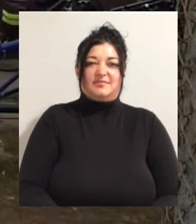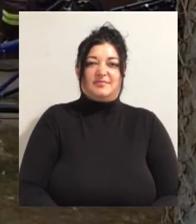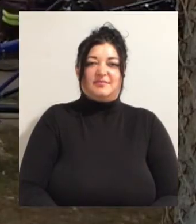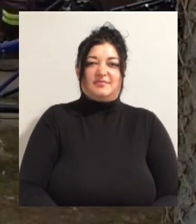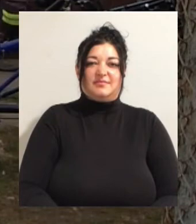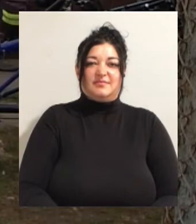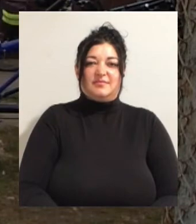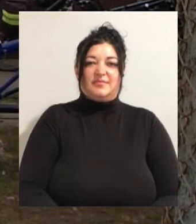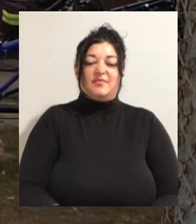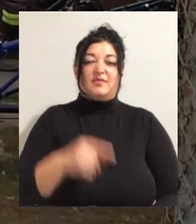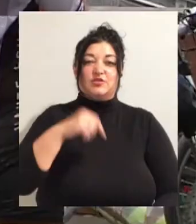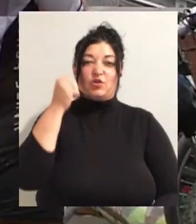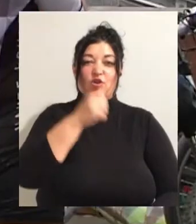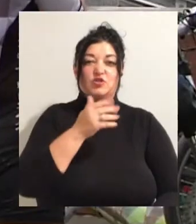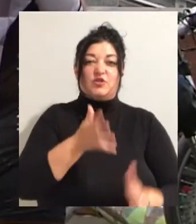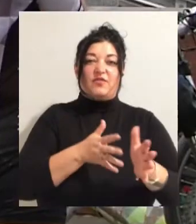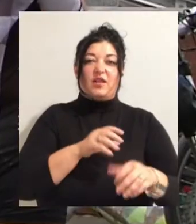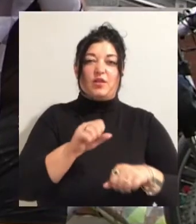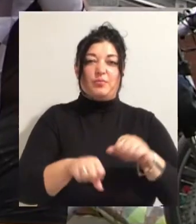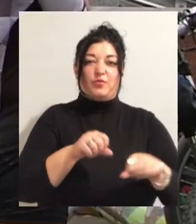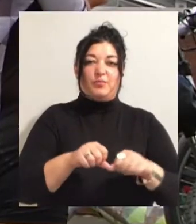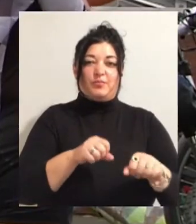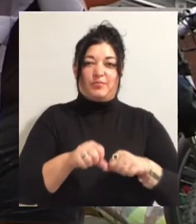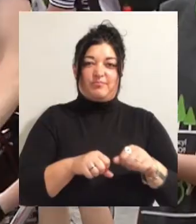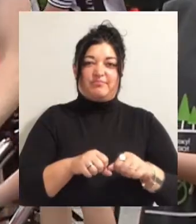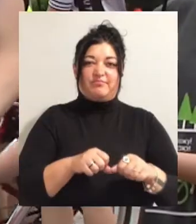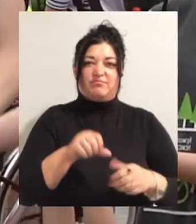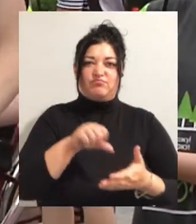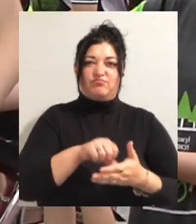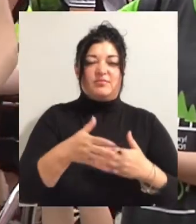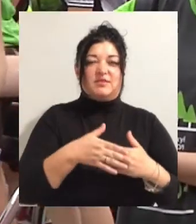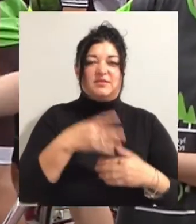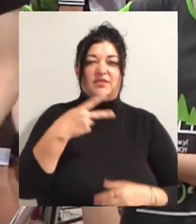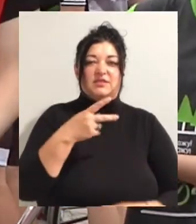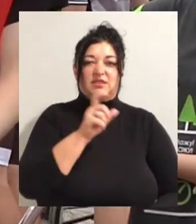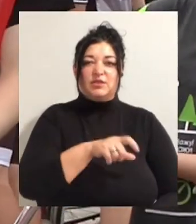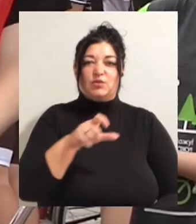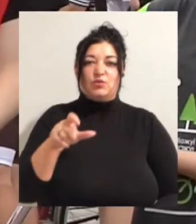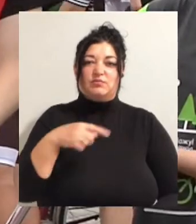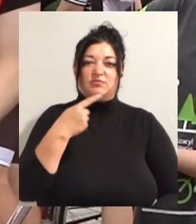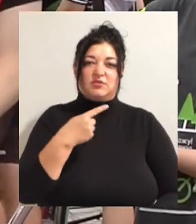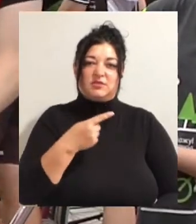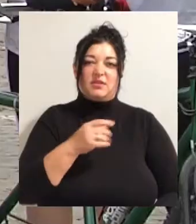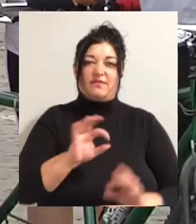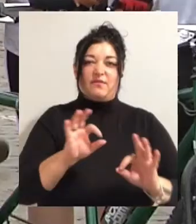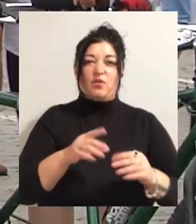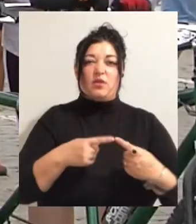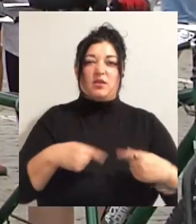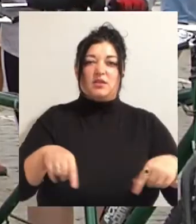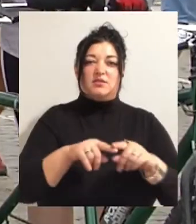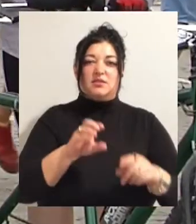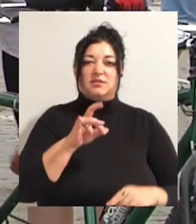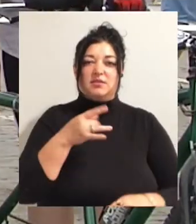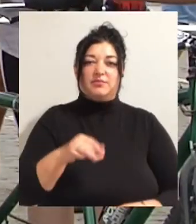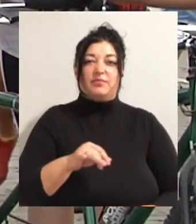Цьогоріч у велопробігу, бачу, можу, допоможу. Беруть участь близько 20 людей, розказав організатор Василь Тарас-Лучка. За його словами, це